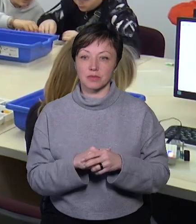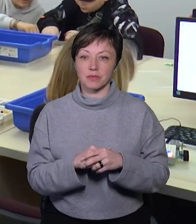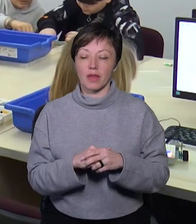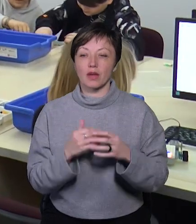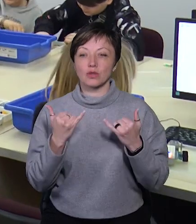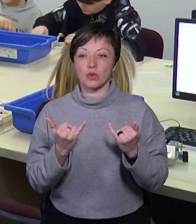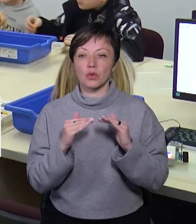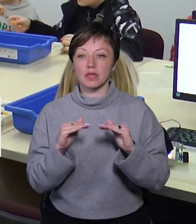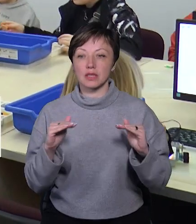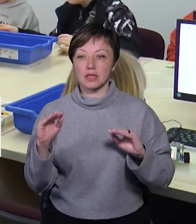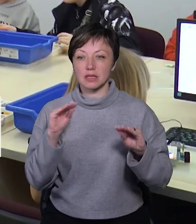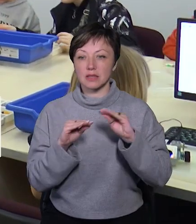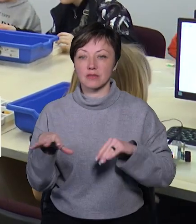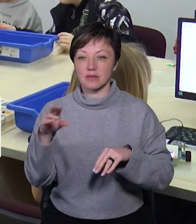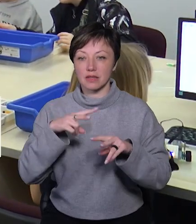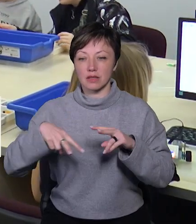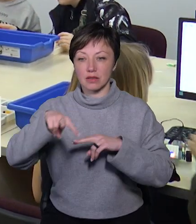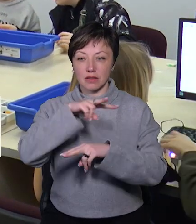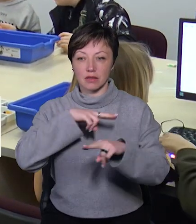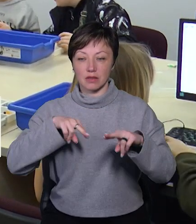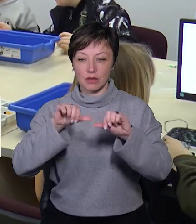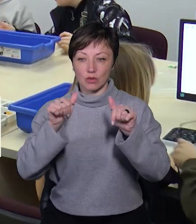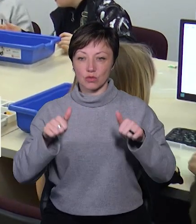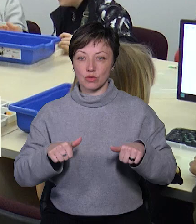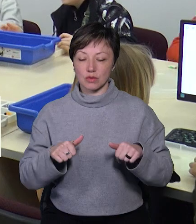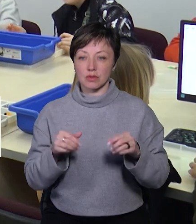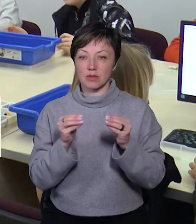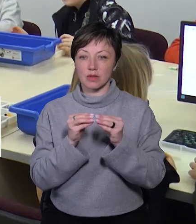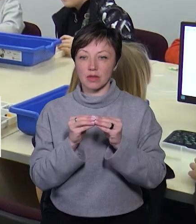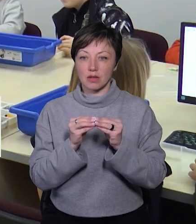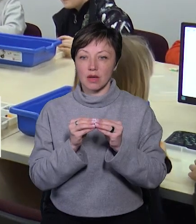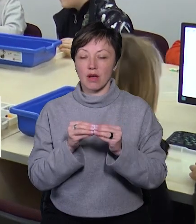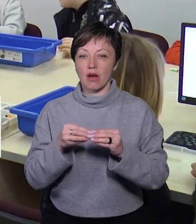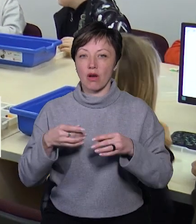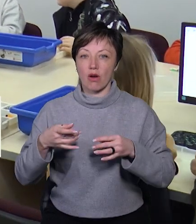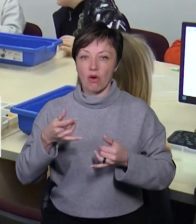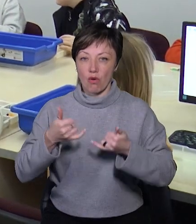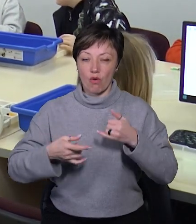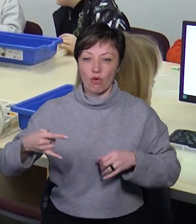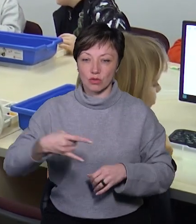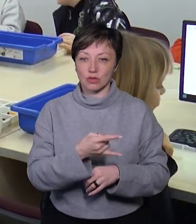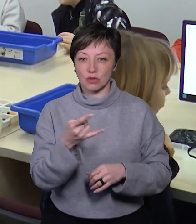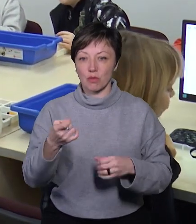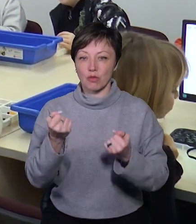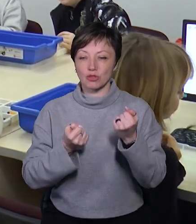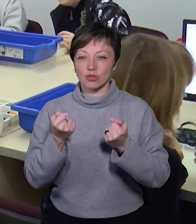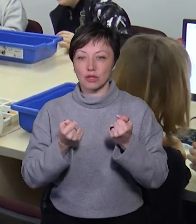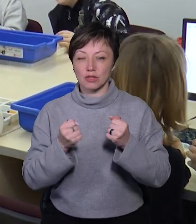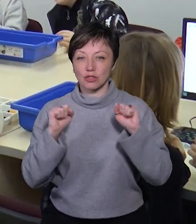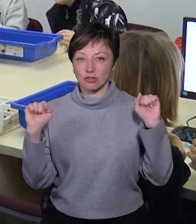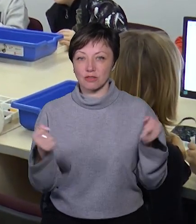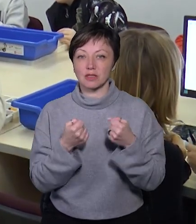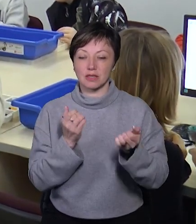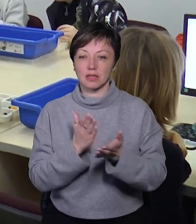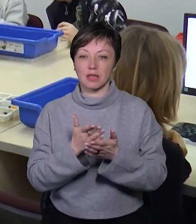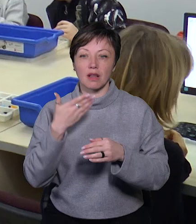Сьогодні діти складають усі одну і ту саму конструкцію. Це прототип гоночної машини, швидкісного боліда. Він є